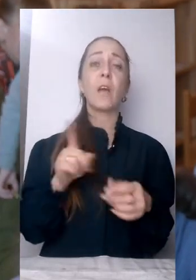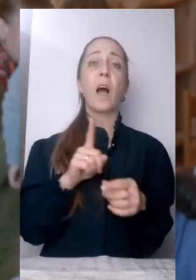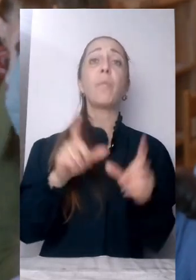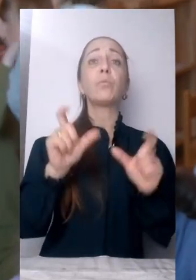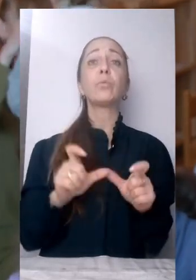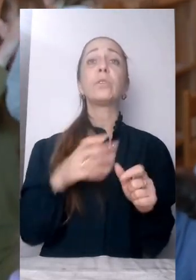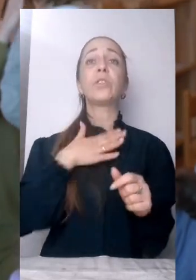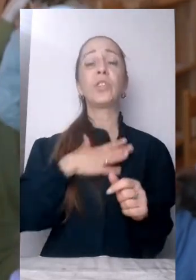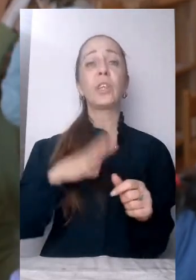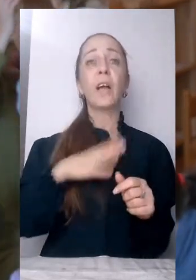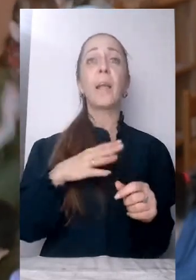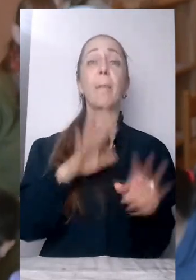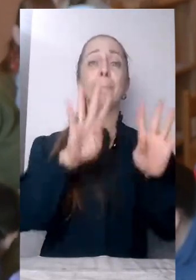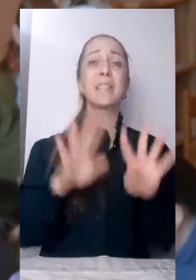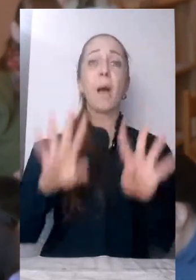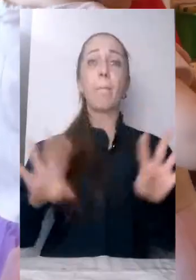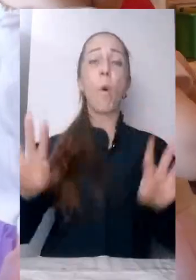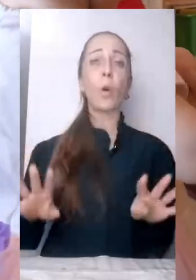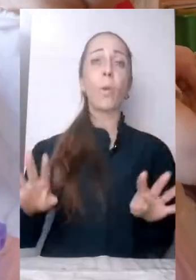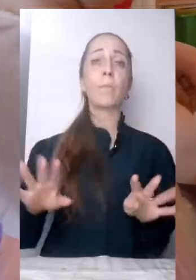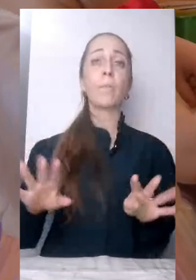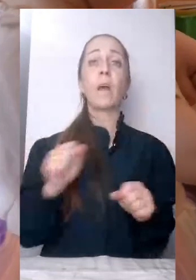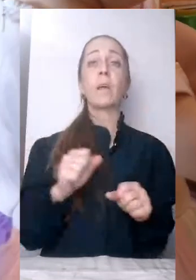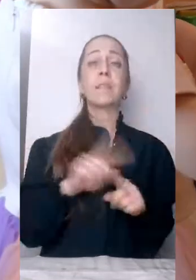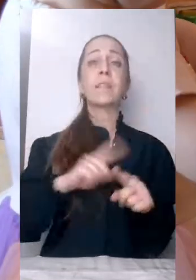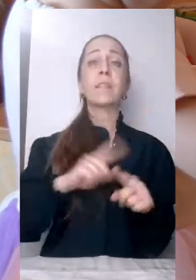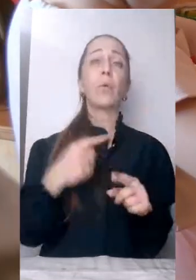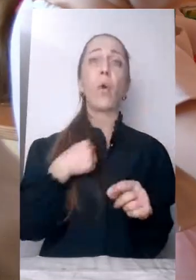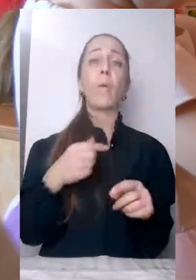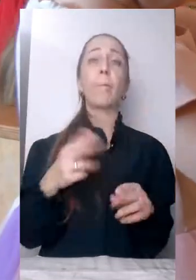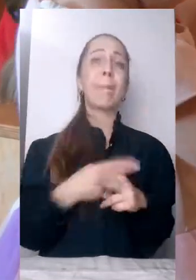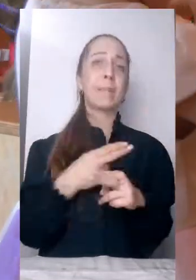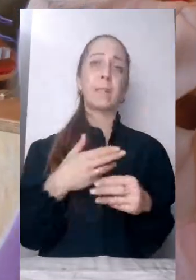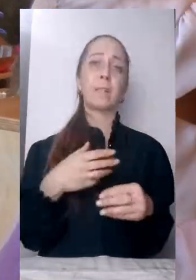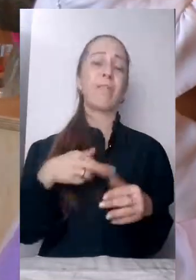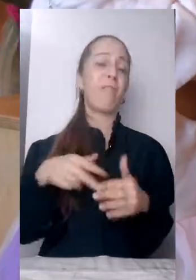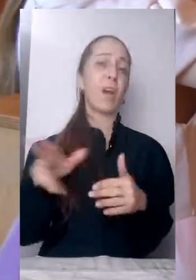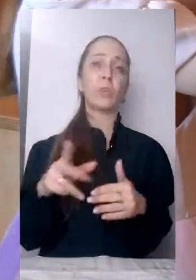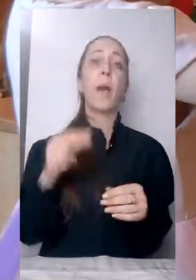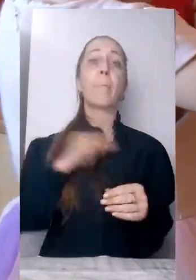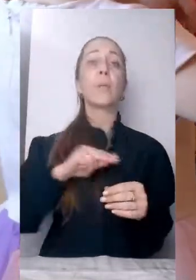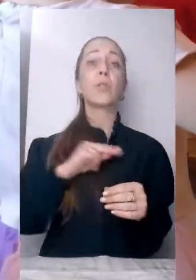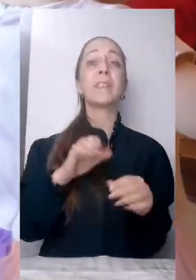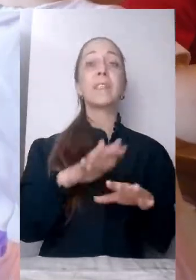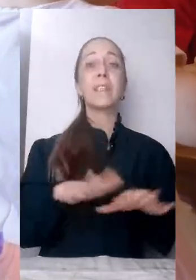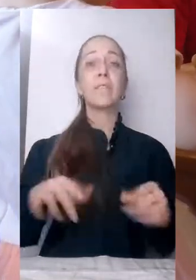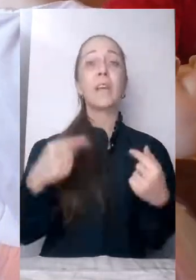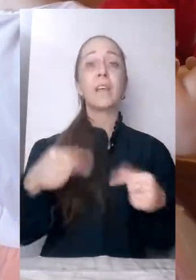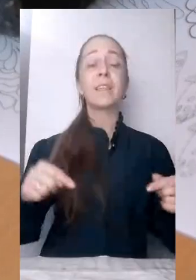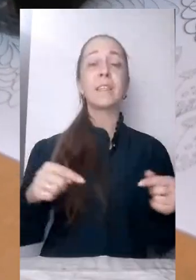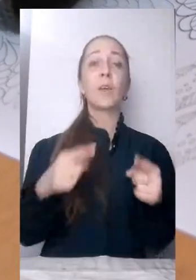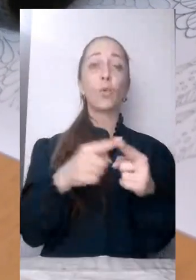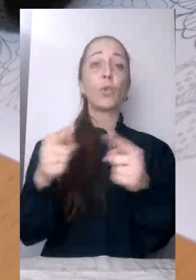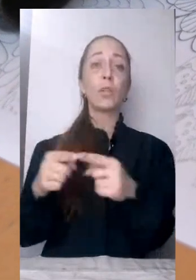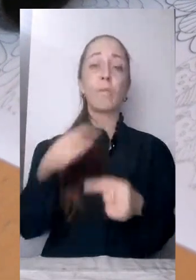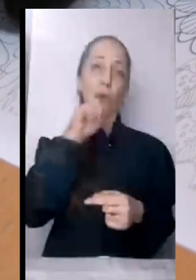без вихідя. Працювати з дітками, які приїхали сюди з інших регіонів, нескладно, розповідає пані Марія.